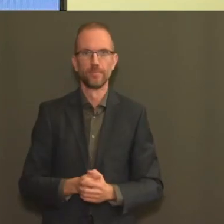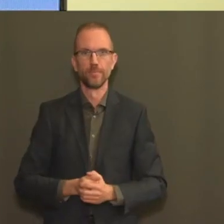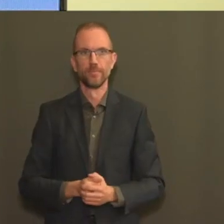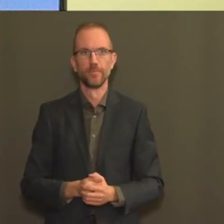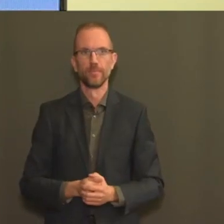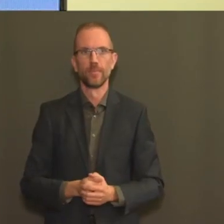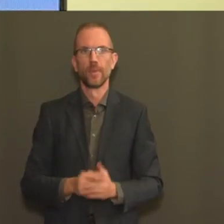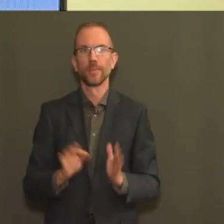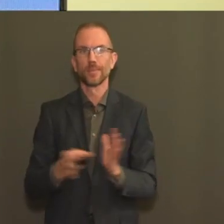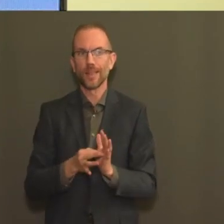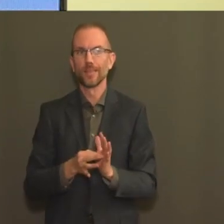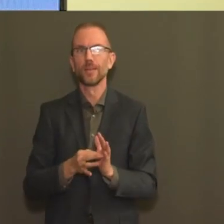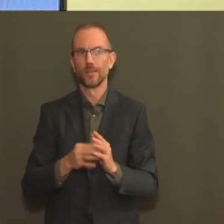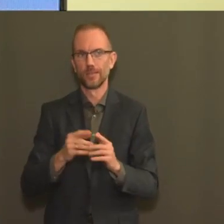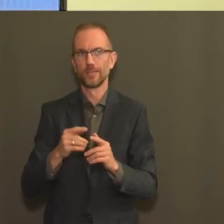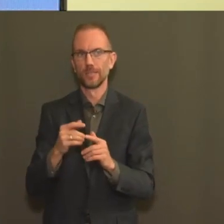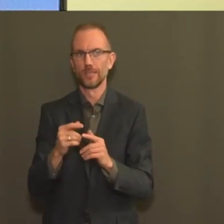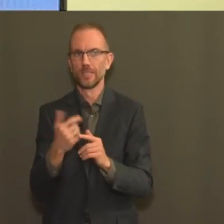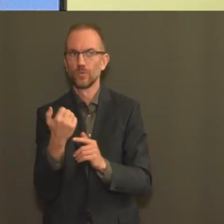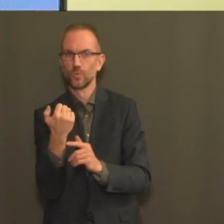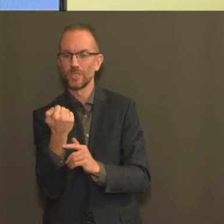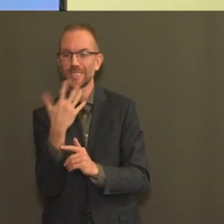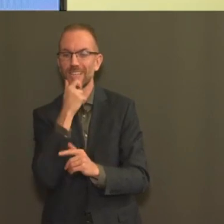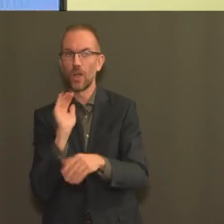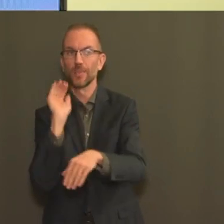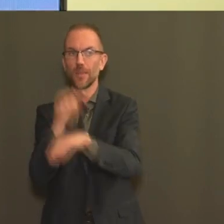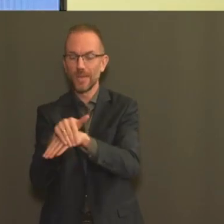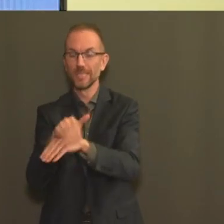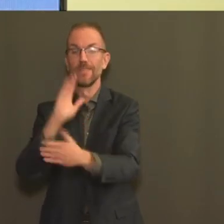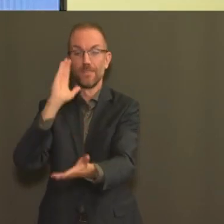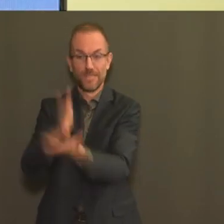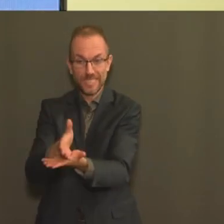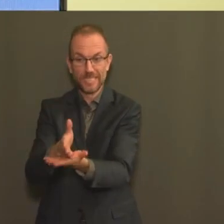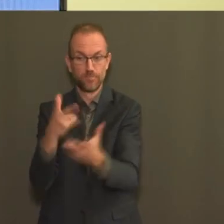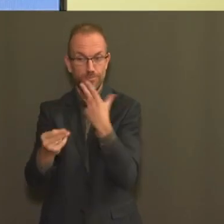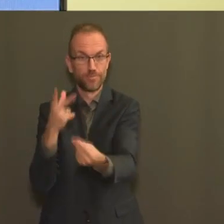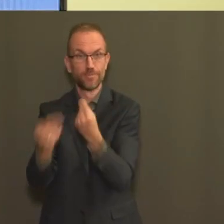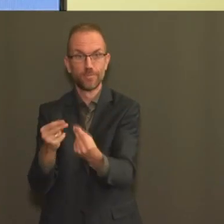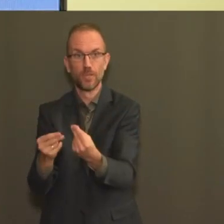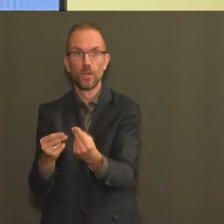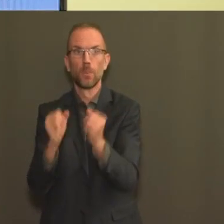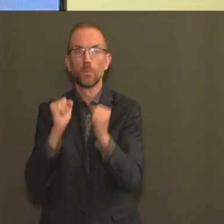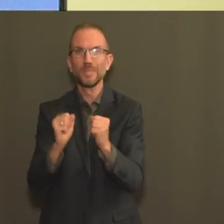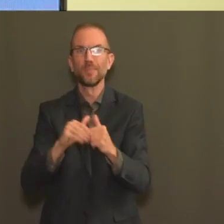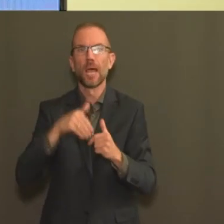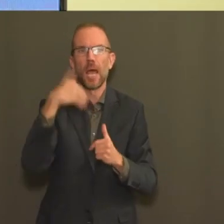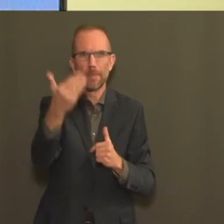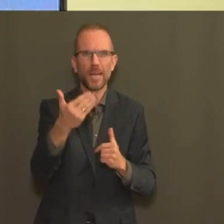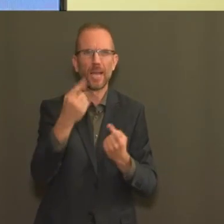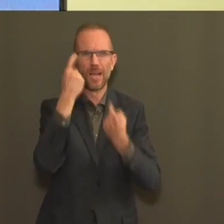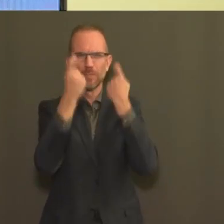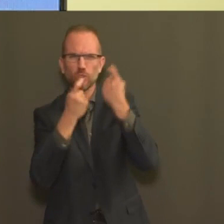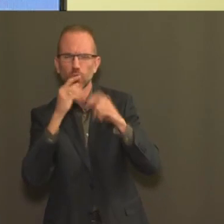que l'on pourra alors envisager de pondérer différemment les deux facteurs que l'on sait importants, le nombre